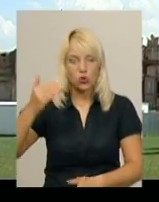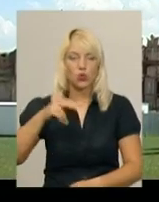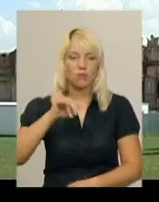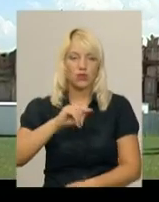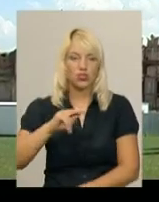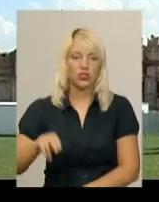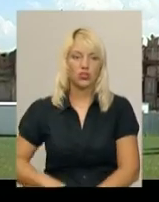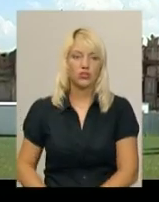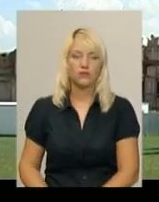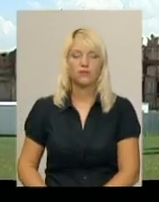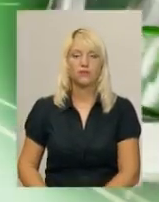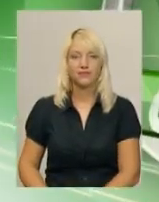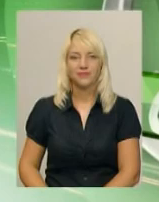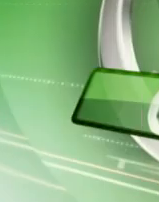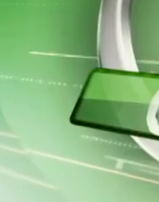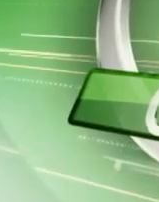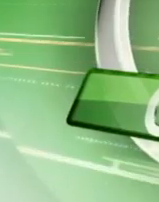Цегольник. Новини Поділля. Центр.